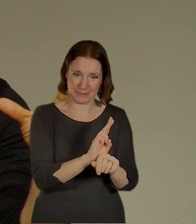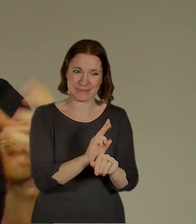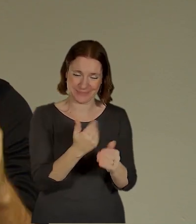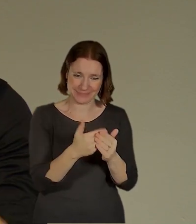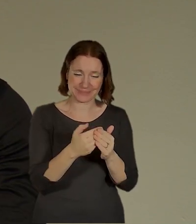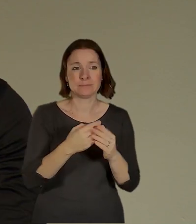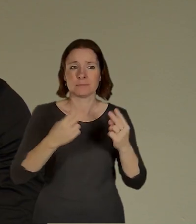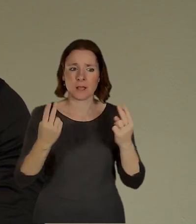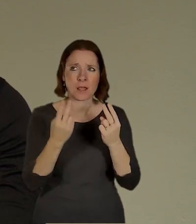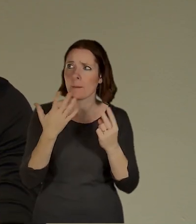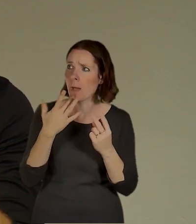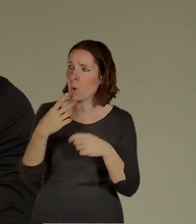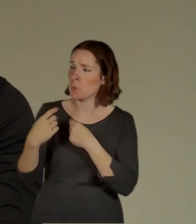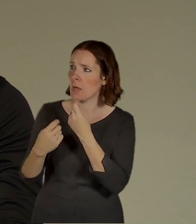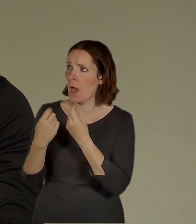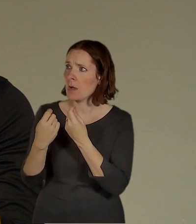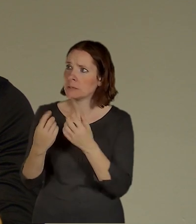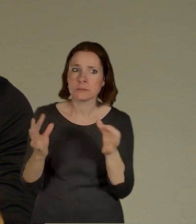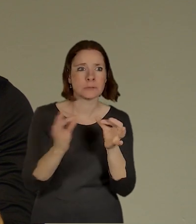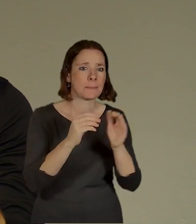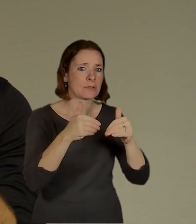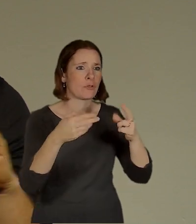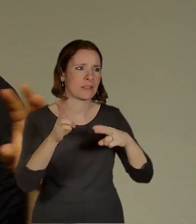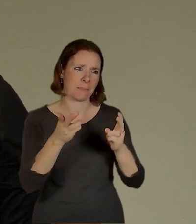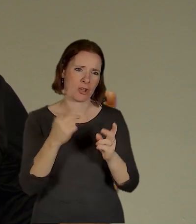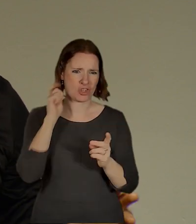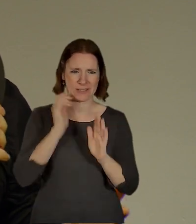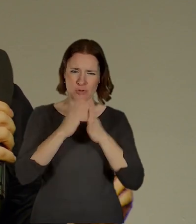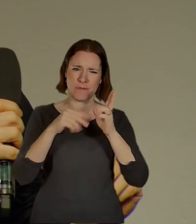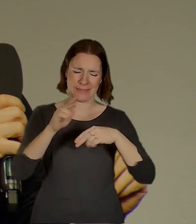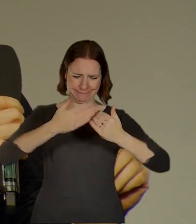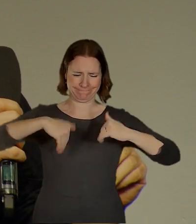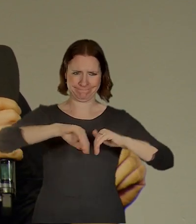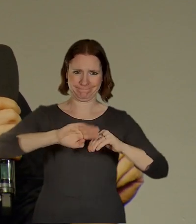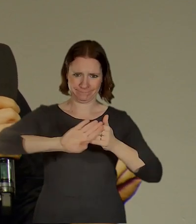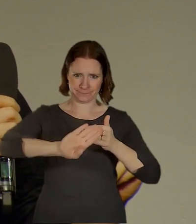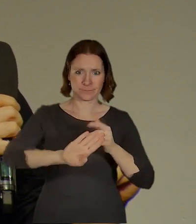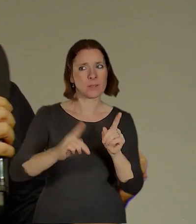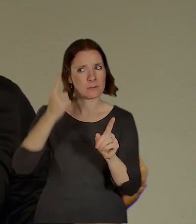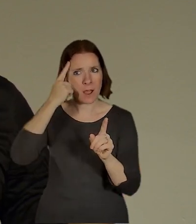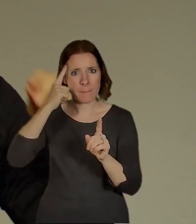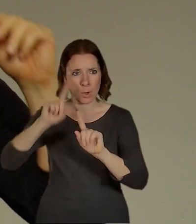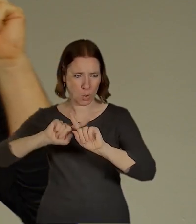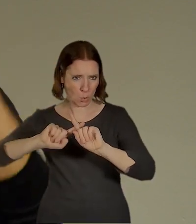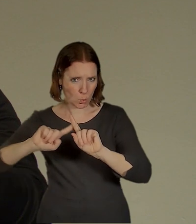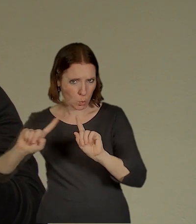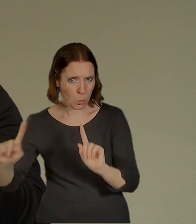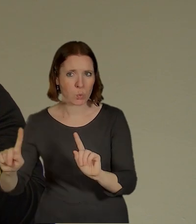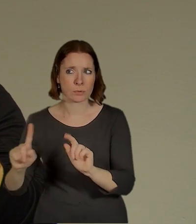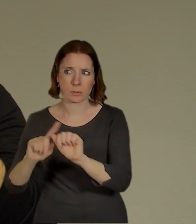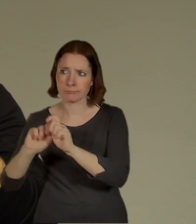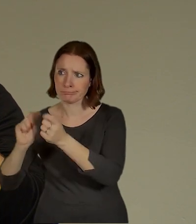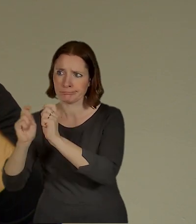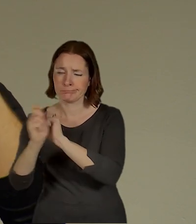způsob, jak ho tam dostat a máte pravdu, že od té doby se vystřílalo několik nápadů, co by tam mohlo být od nové